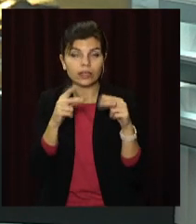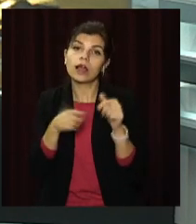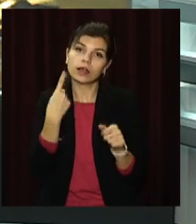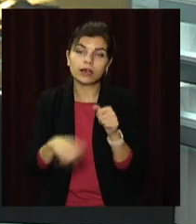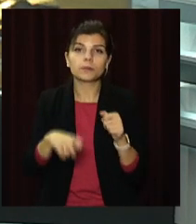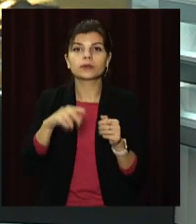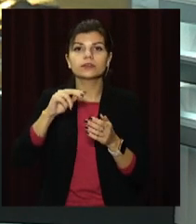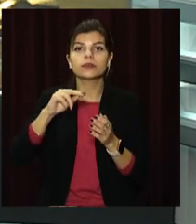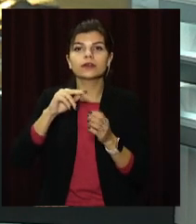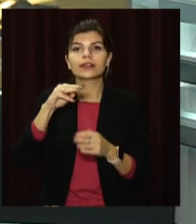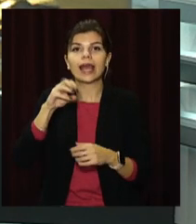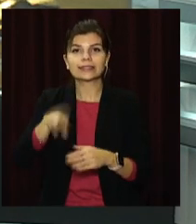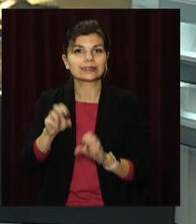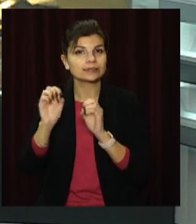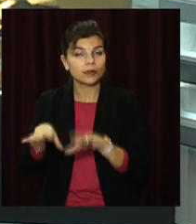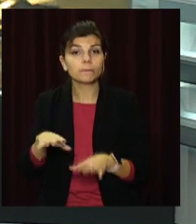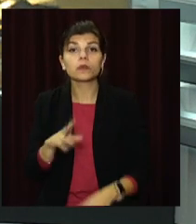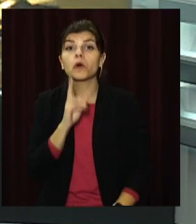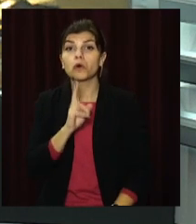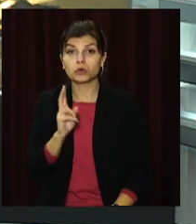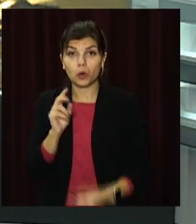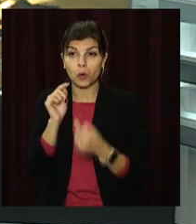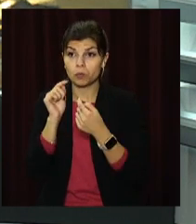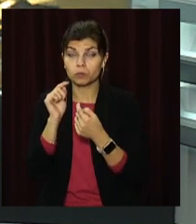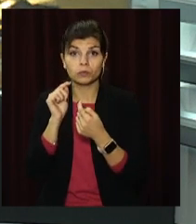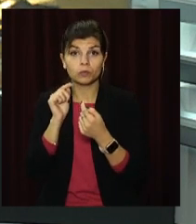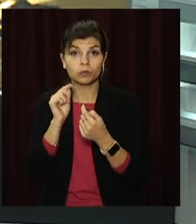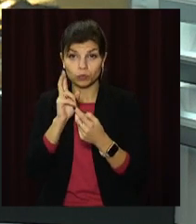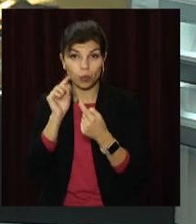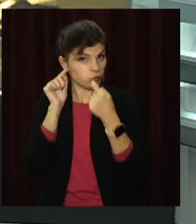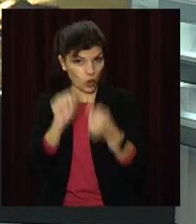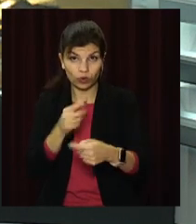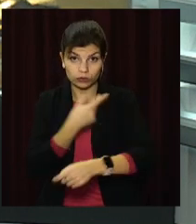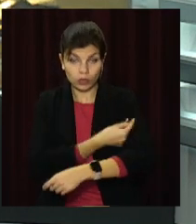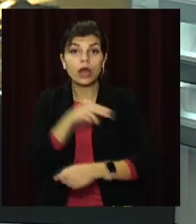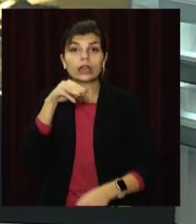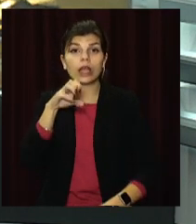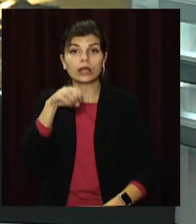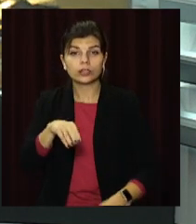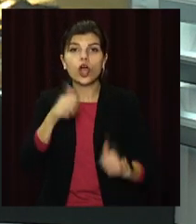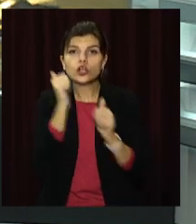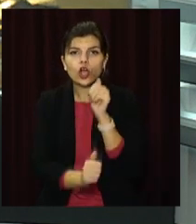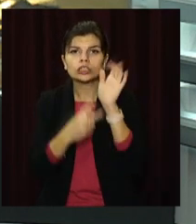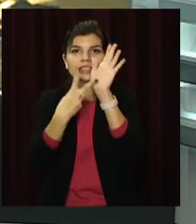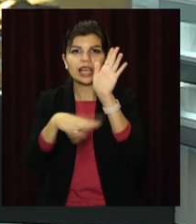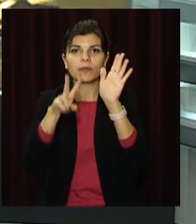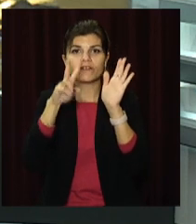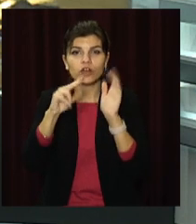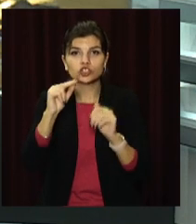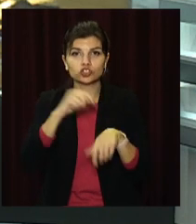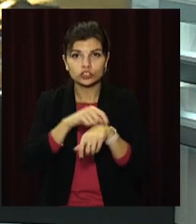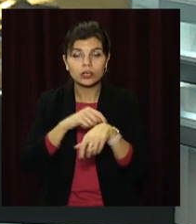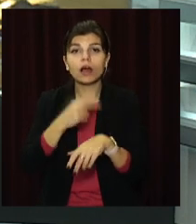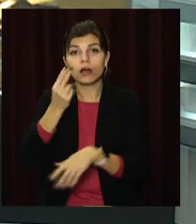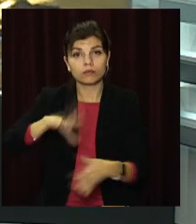або негативного ПЛР-тесту чи довідки про одужання. Хто проти щеплення, мають кожні 72 години пред'являти